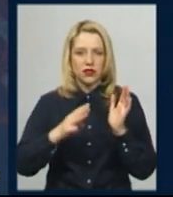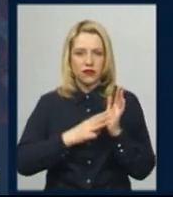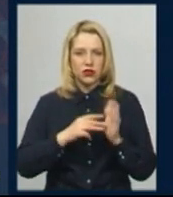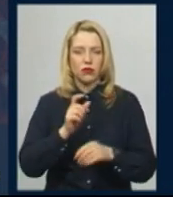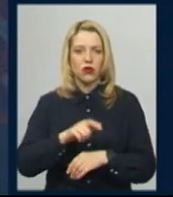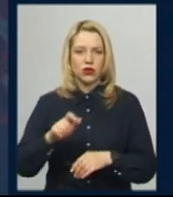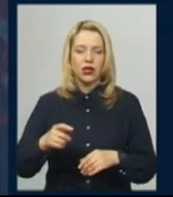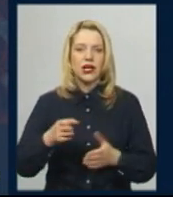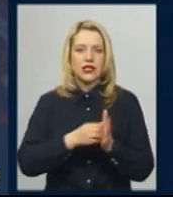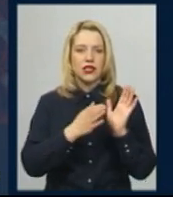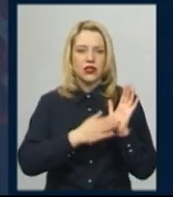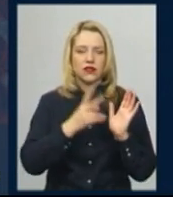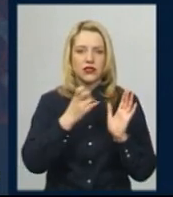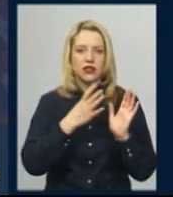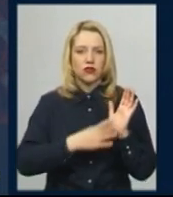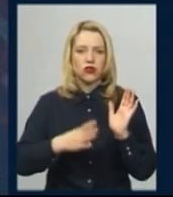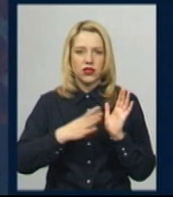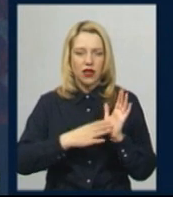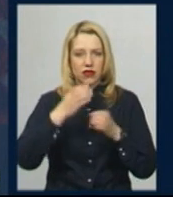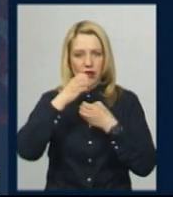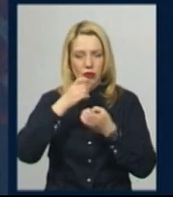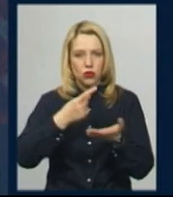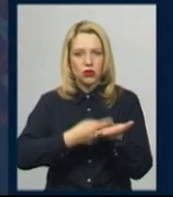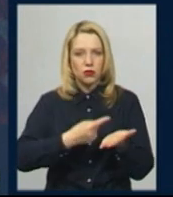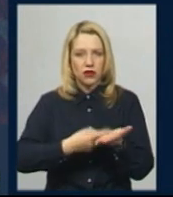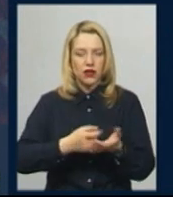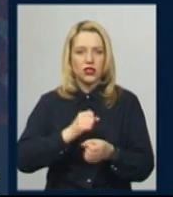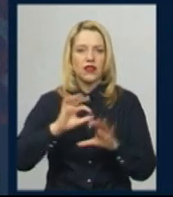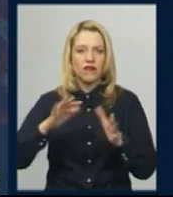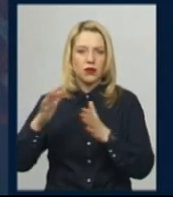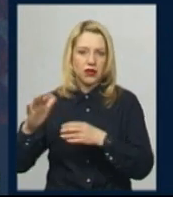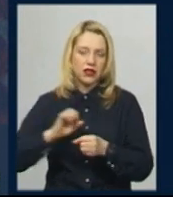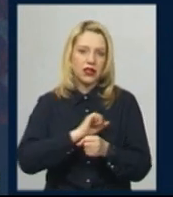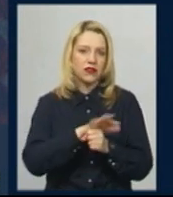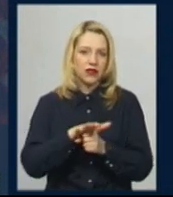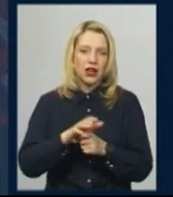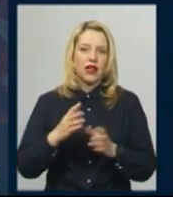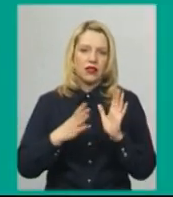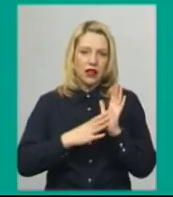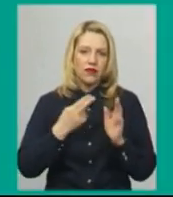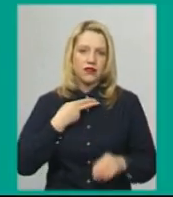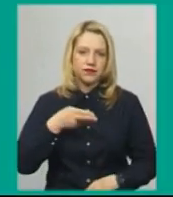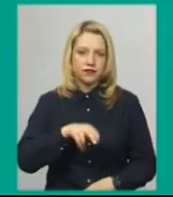Зареєстровано 299 лабораторно підтверджених випадків COVID-19, 9 заких летальні.